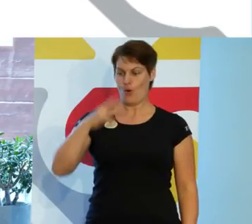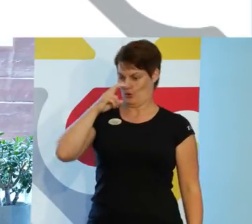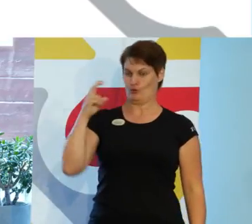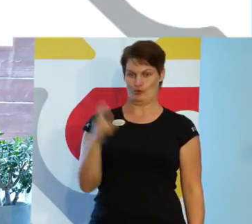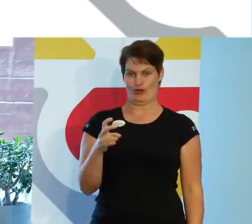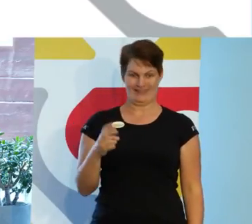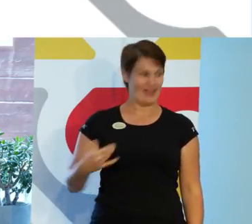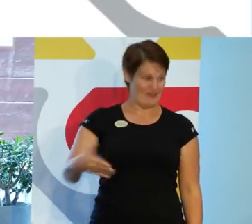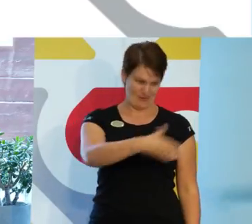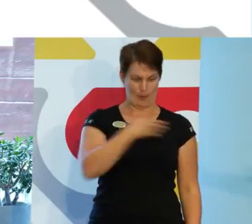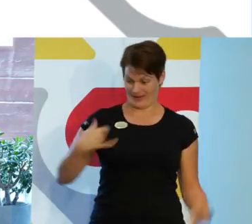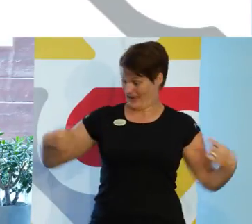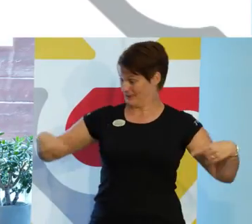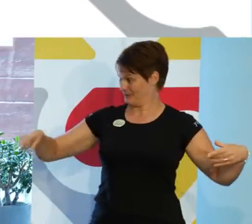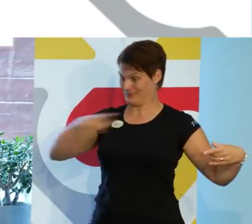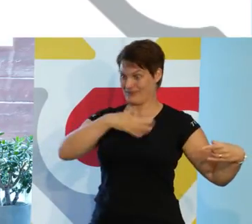Vår.